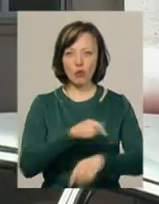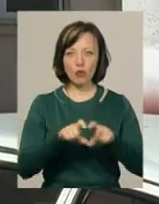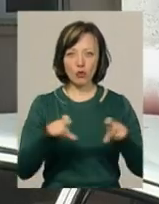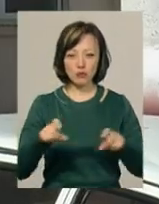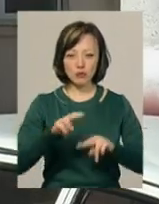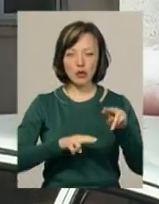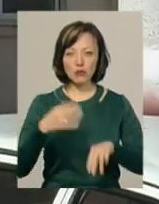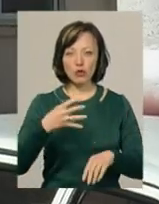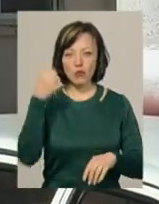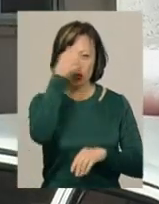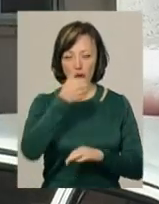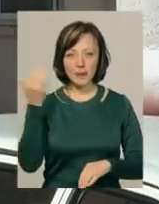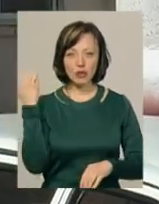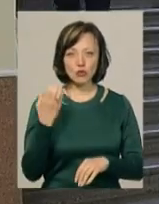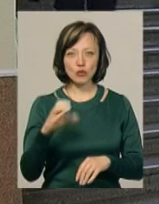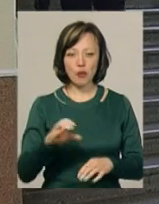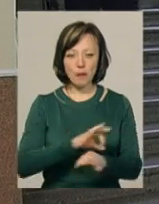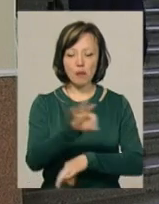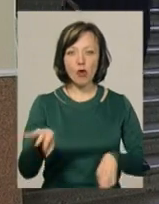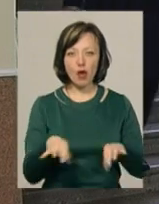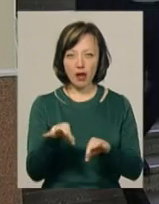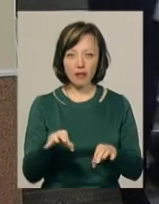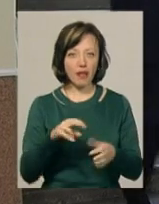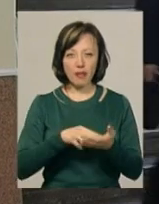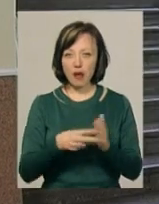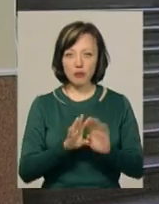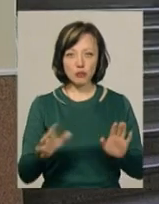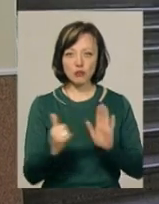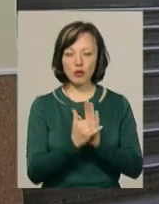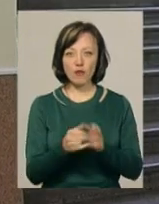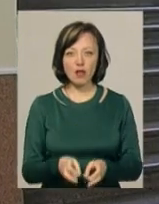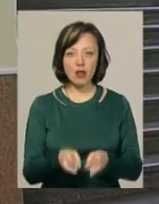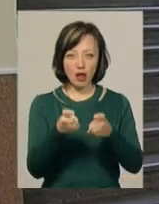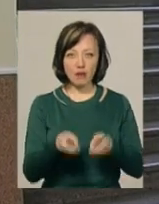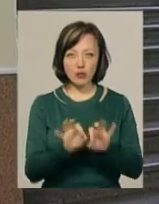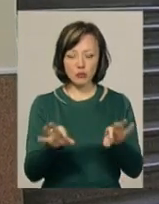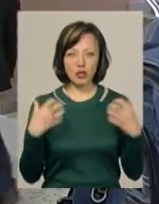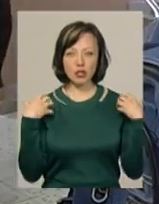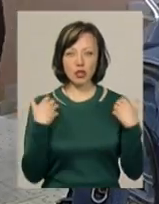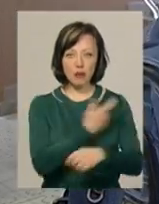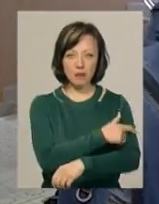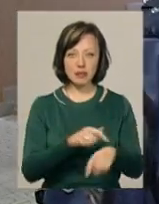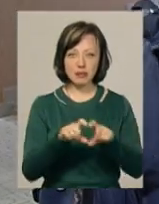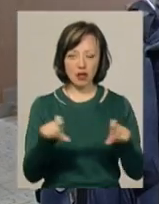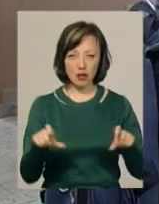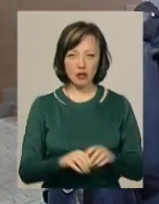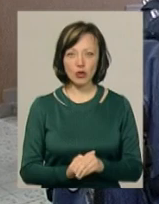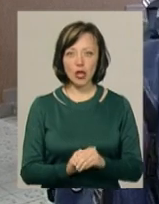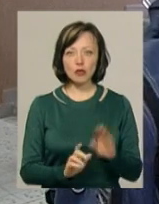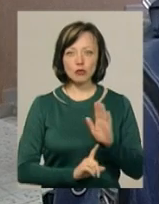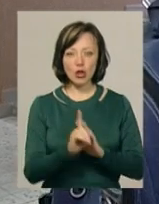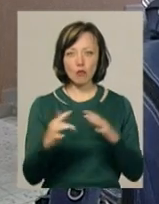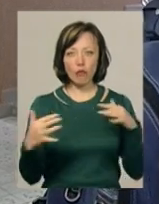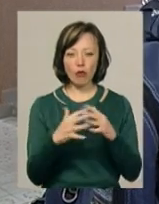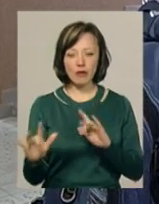звели у 40-х роках минулого століття. Проект шпиталю не передбачав встановлення ліфта, розповідає начальник медзакладу Сергій Мельник. З початком